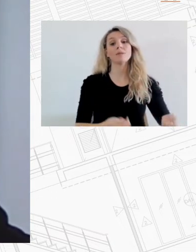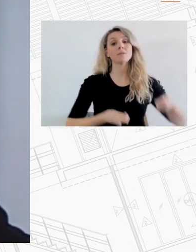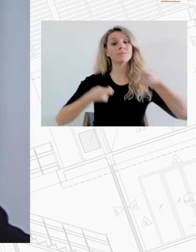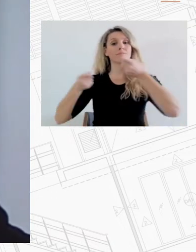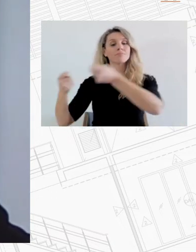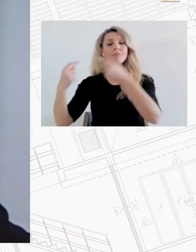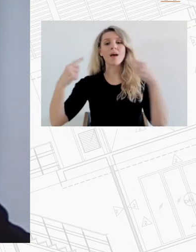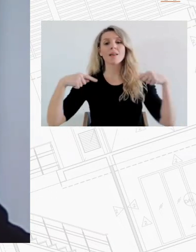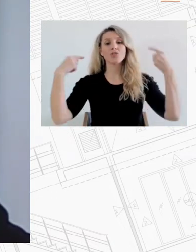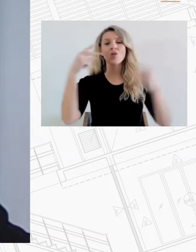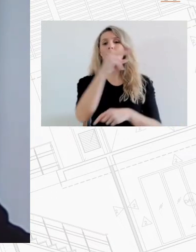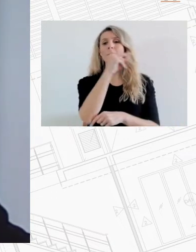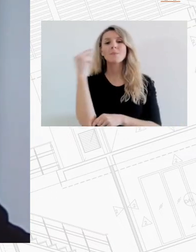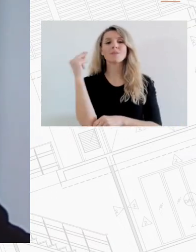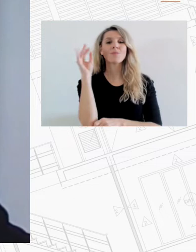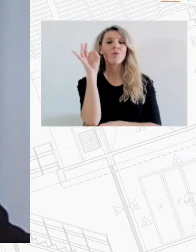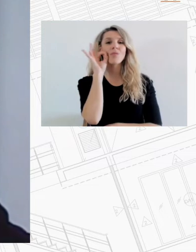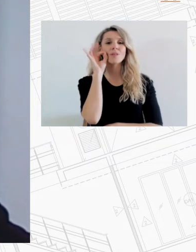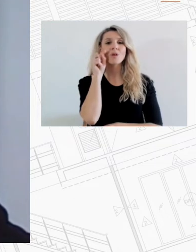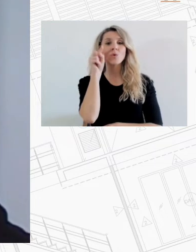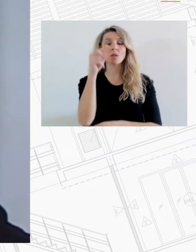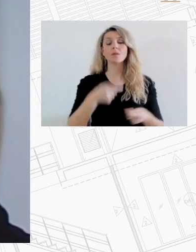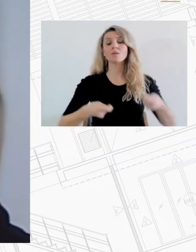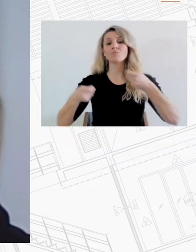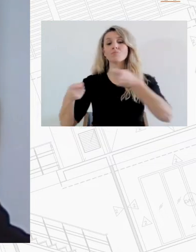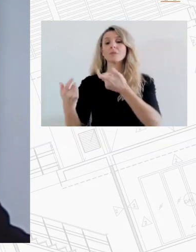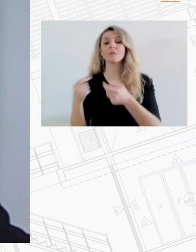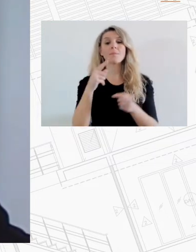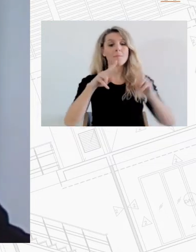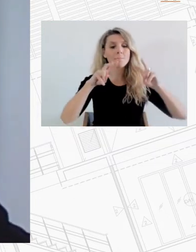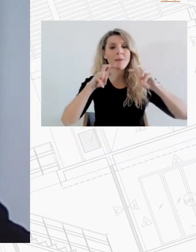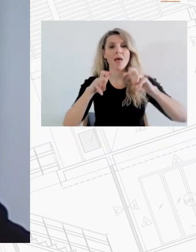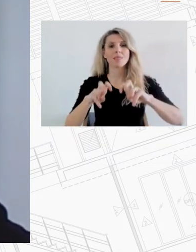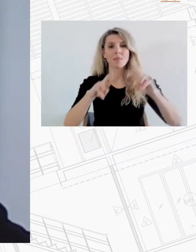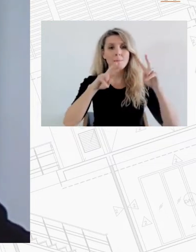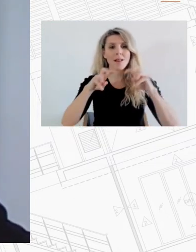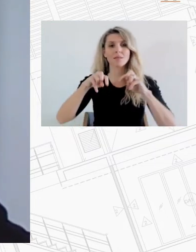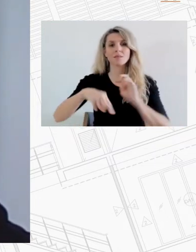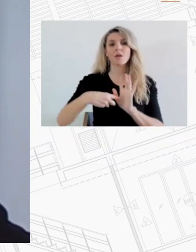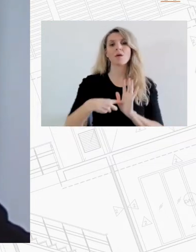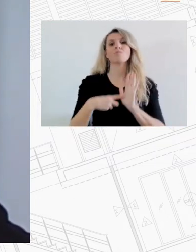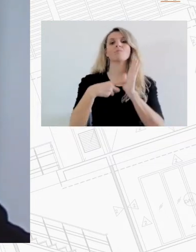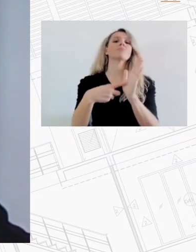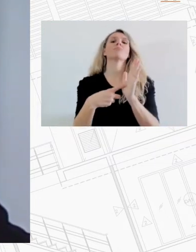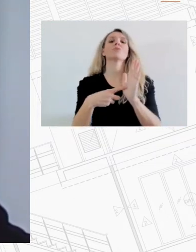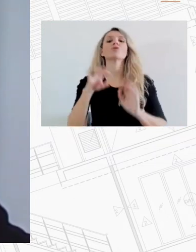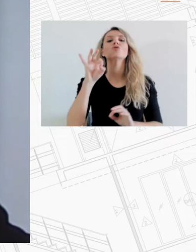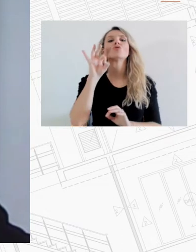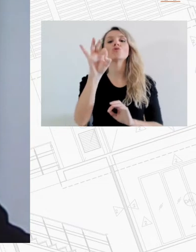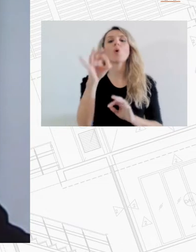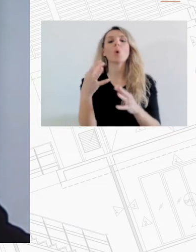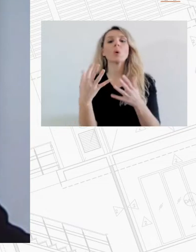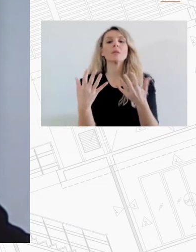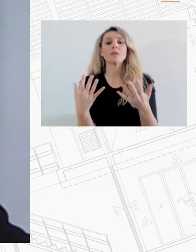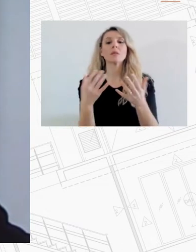Θεσσαλονίκης μία μελέτη η οποία θα παρουσιαστεί σήμερα για την καλύτερη κατανόηση της